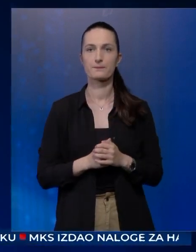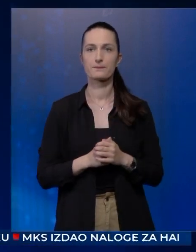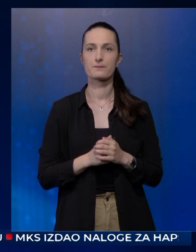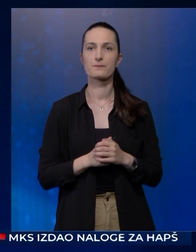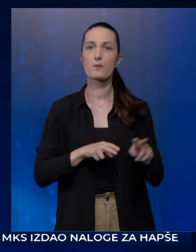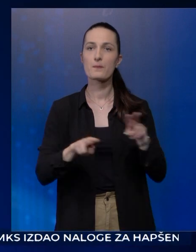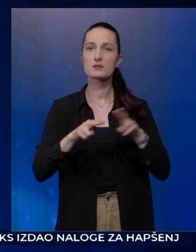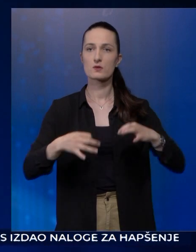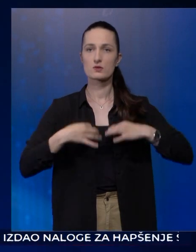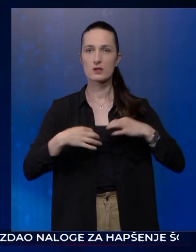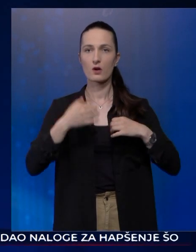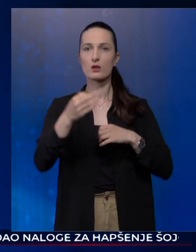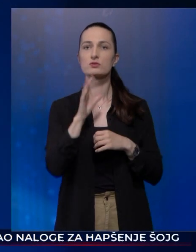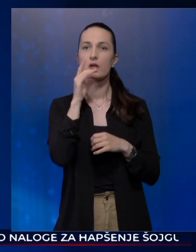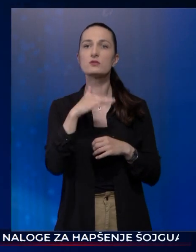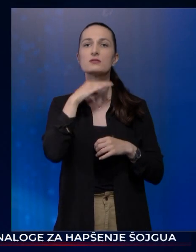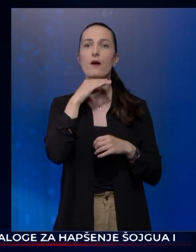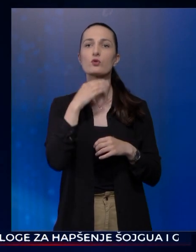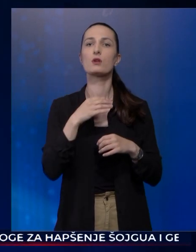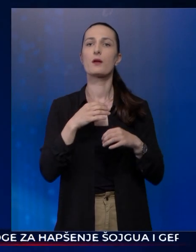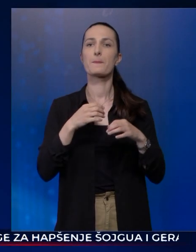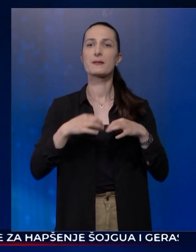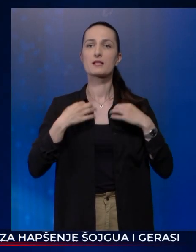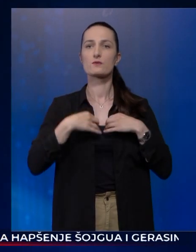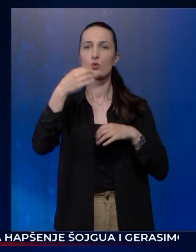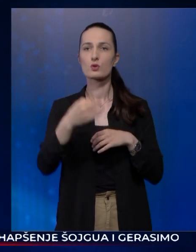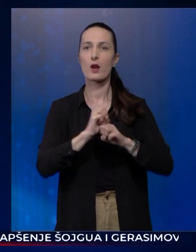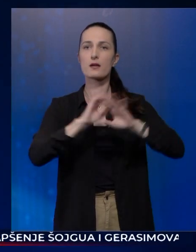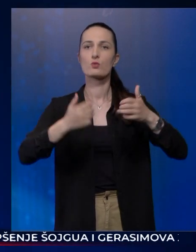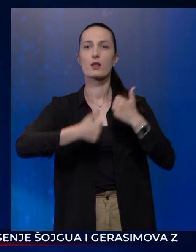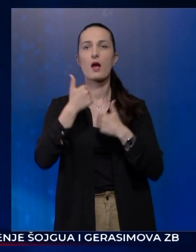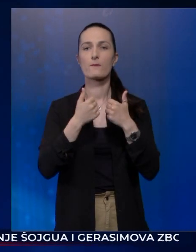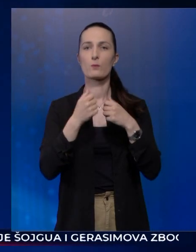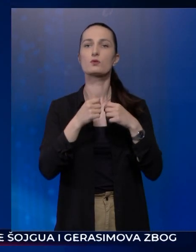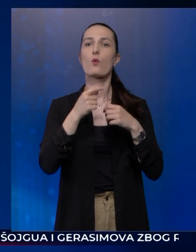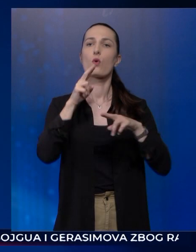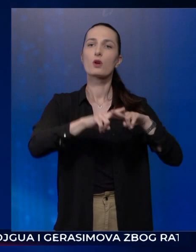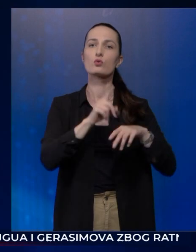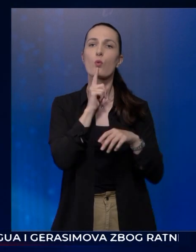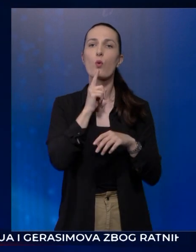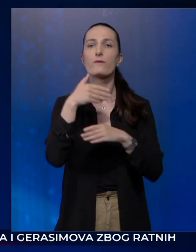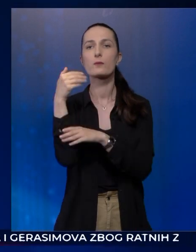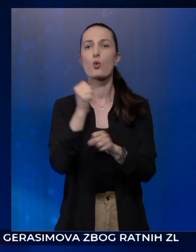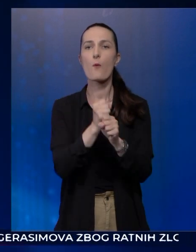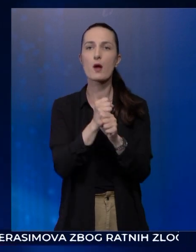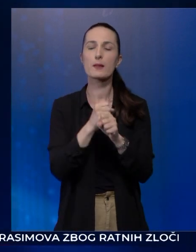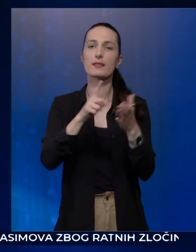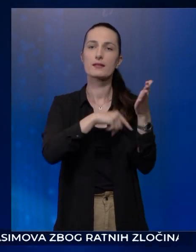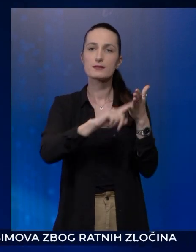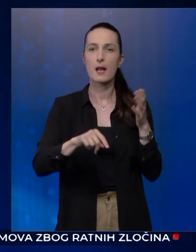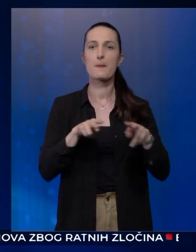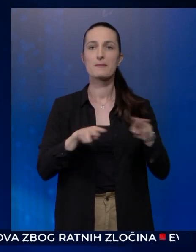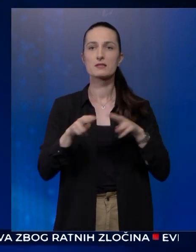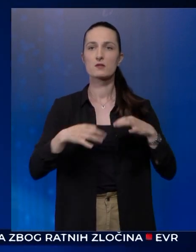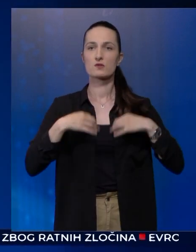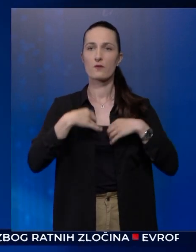Zavod zdravstvenog osiguranja raspisuje javni poziv i određuje koje firme će obavljati prenatalna testiranja. Ministarstvo zdravstva